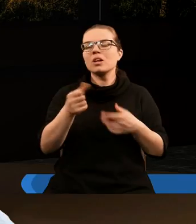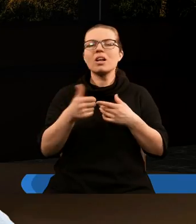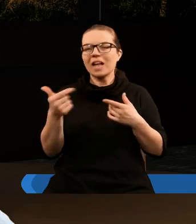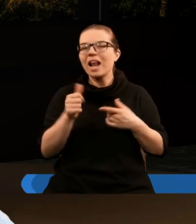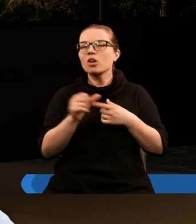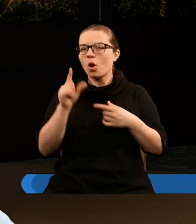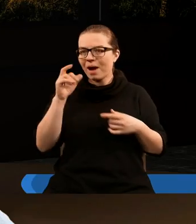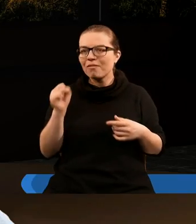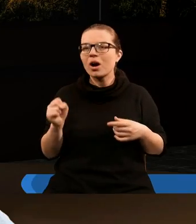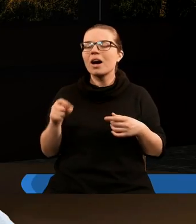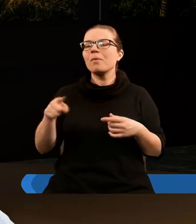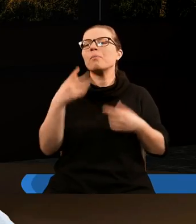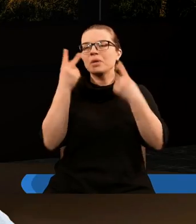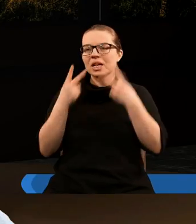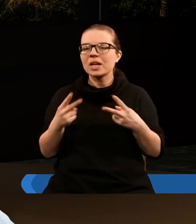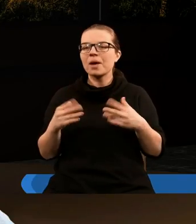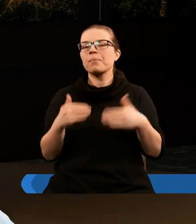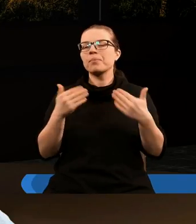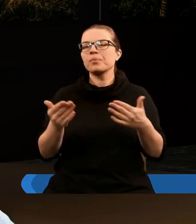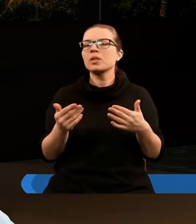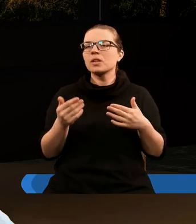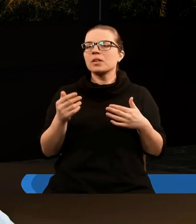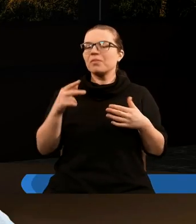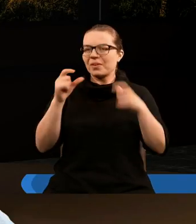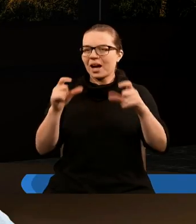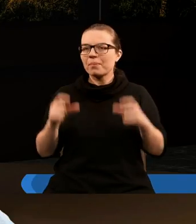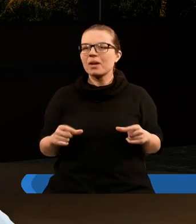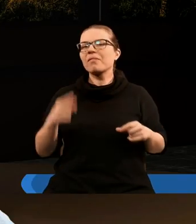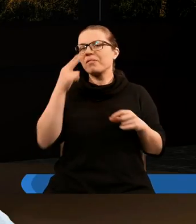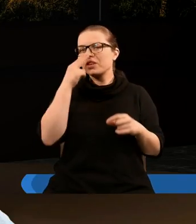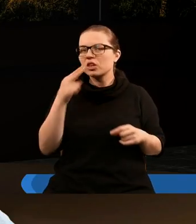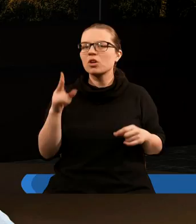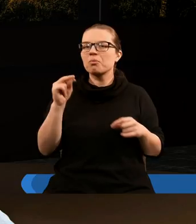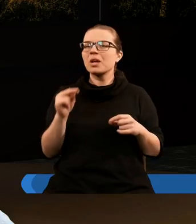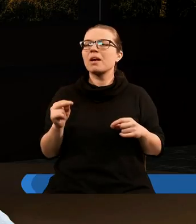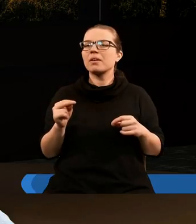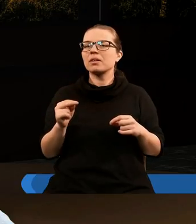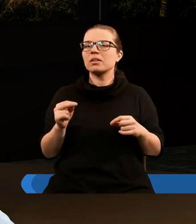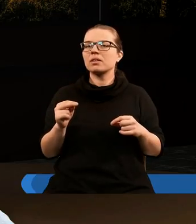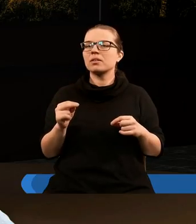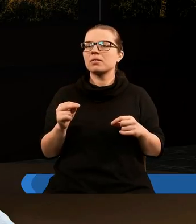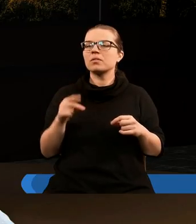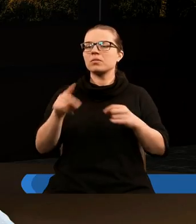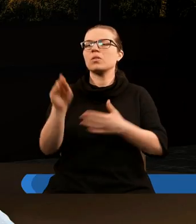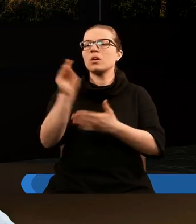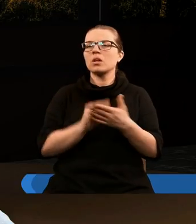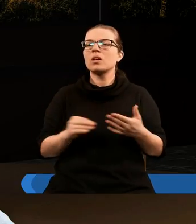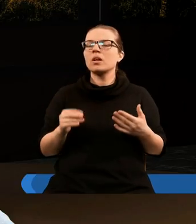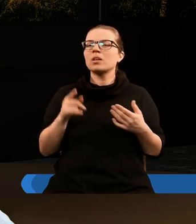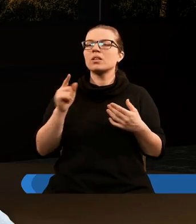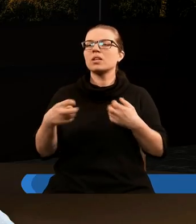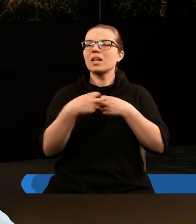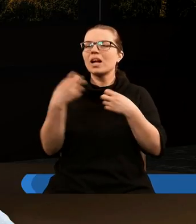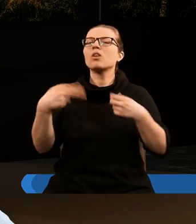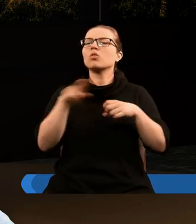tych zaleceń Pawła, ale jeśli czytamy wcześniejsze fragmenty, to widzimy, że jednak tutaj są opisane cechy,